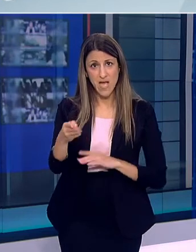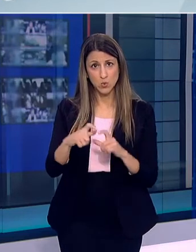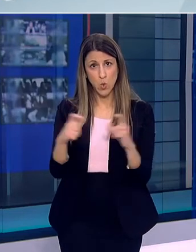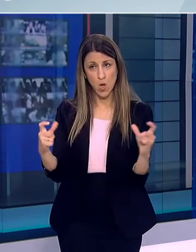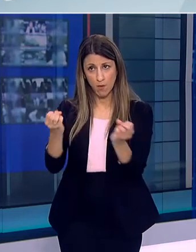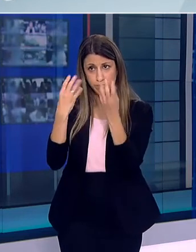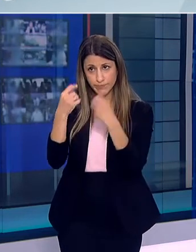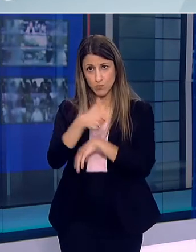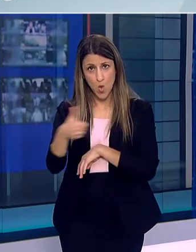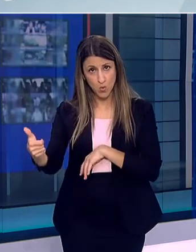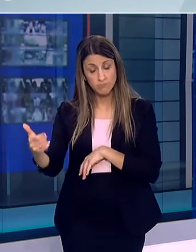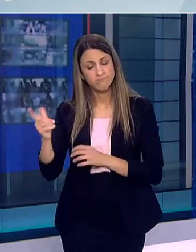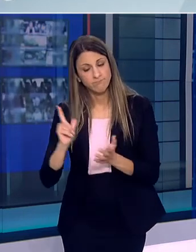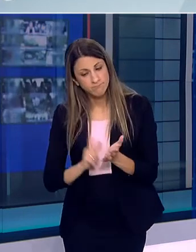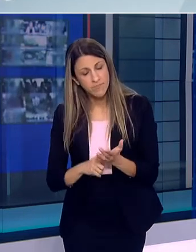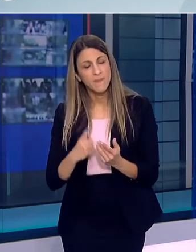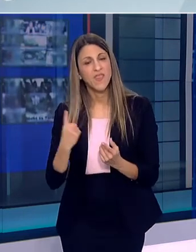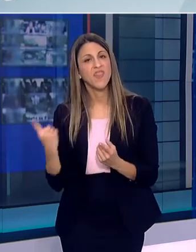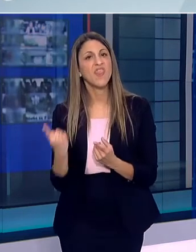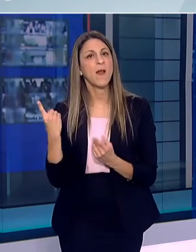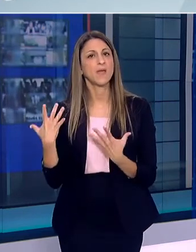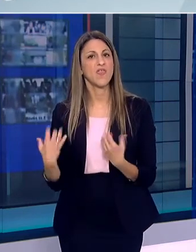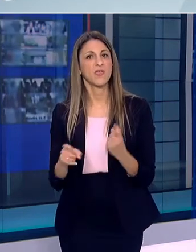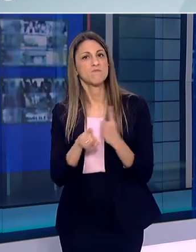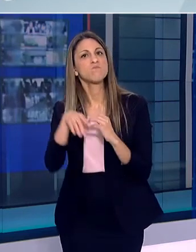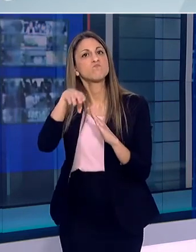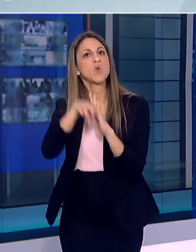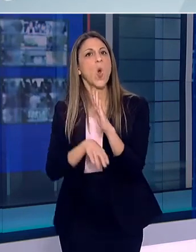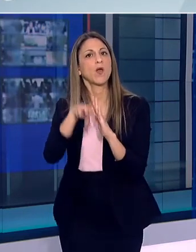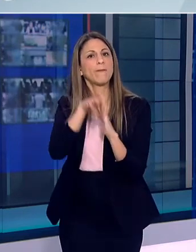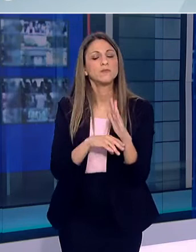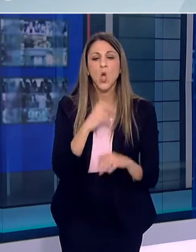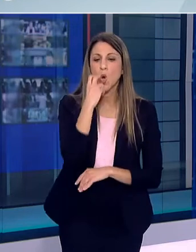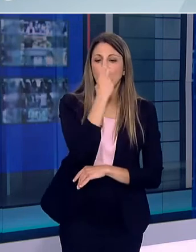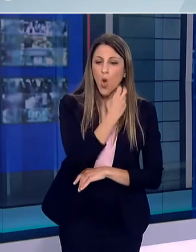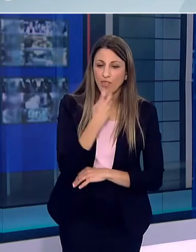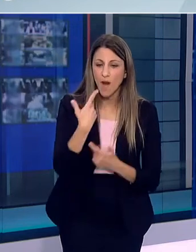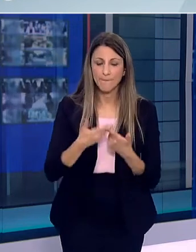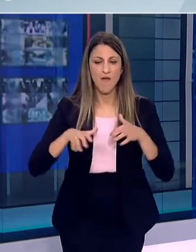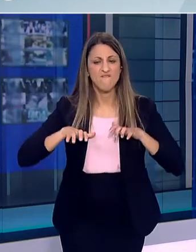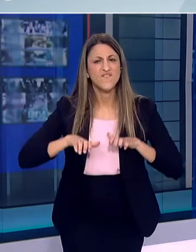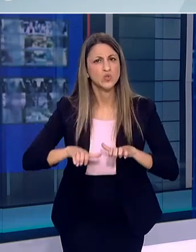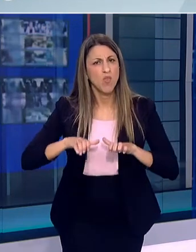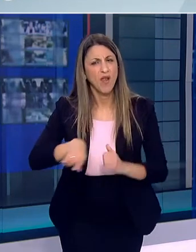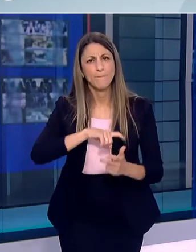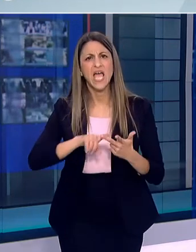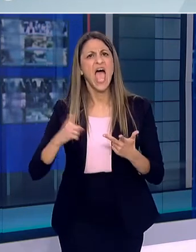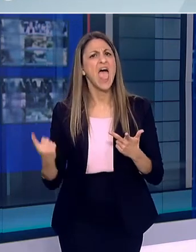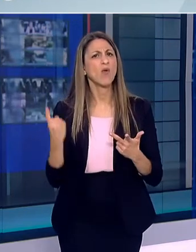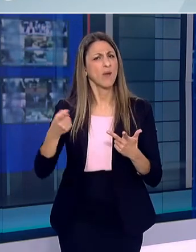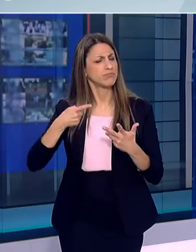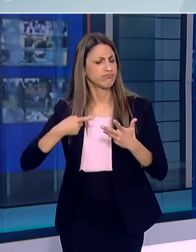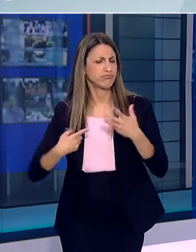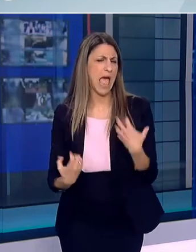Είναι πολύ σημαντικό να καταλάβουμε Ότι το άνεμα των σχολείων Συνοδεύεται από πολλά ωφέλη Που ανέλησα σε προηγούμενο βελτίο τύπου